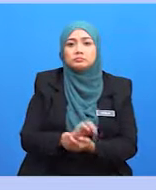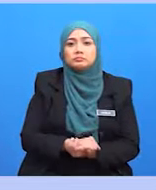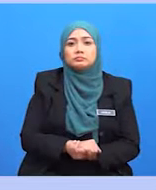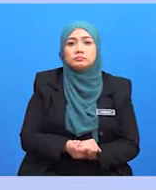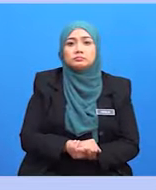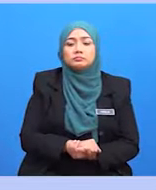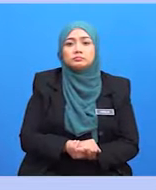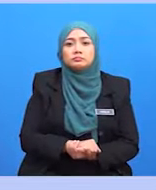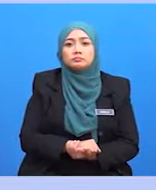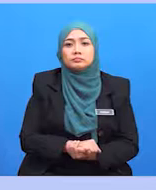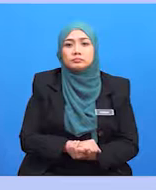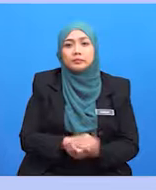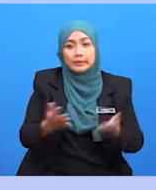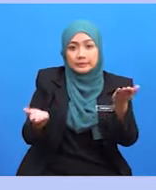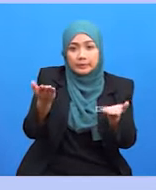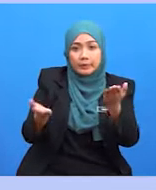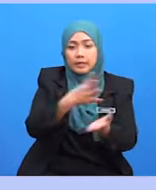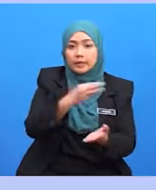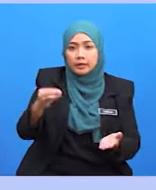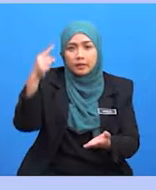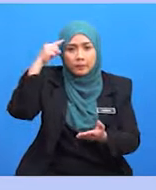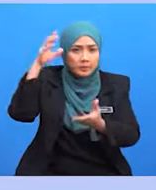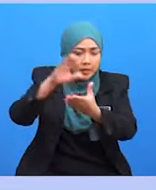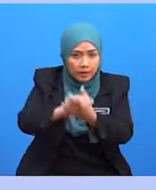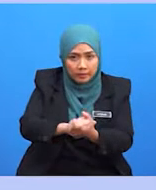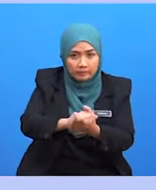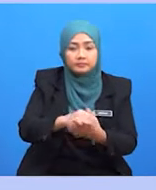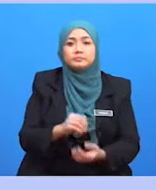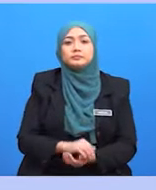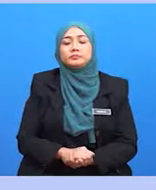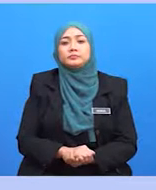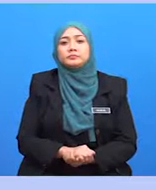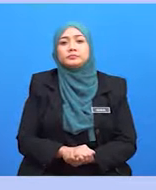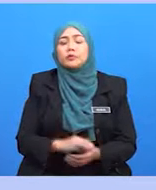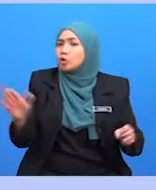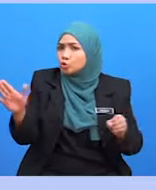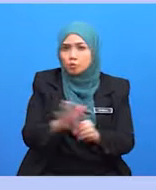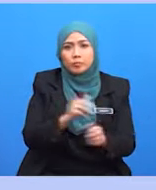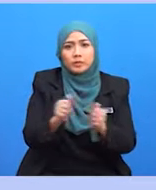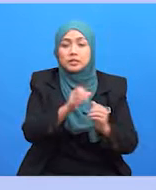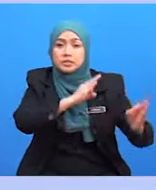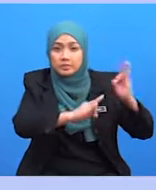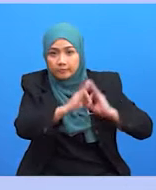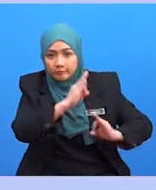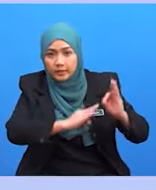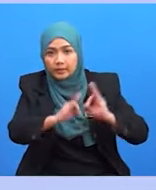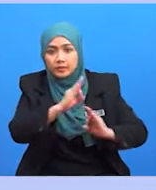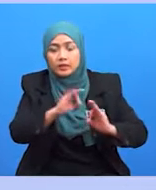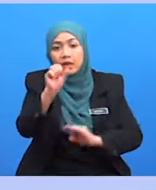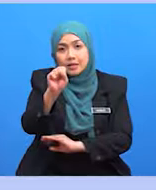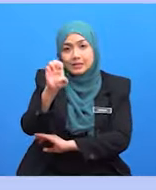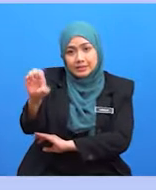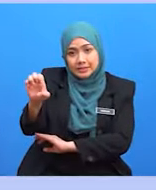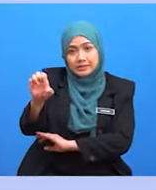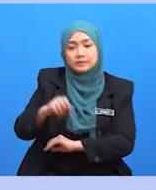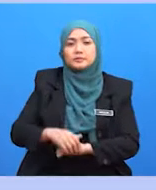kestabilan dan kepercayaan. Cukup melambangkan sifat SE sebagai sebuah kooperasi secara